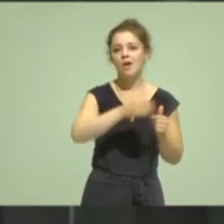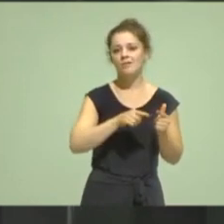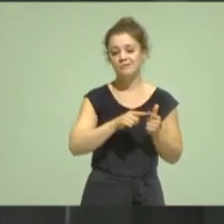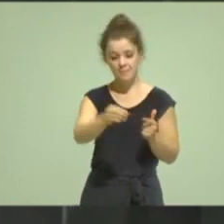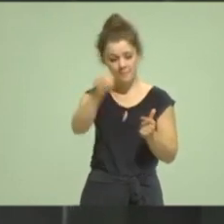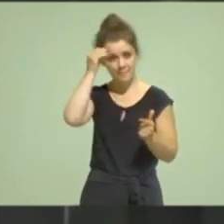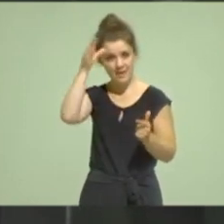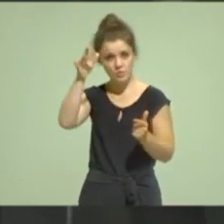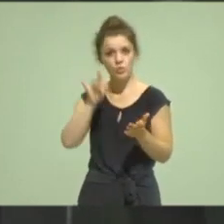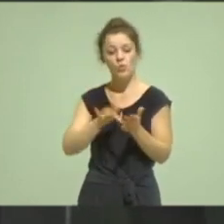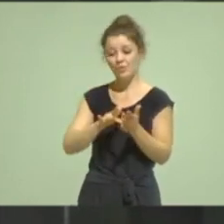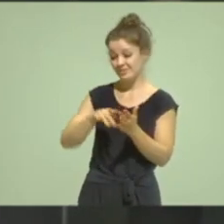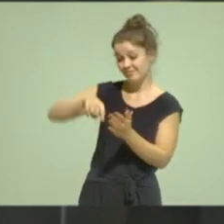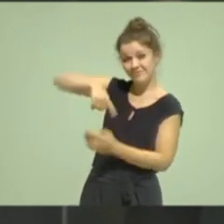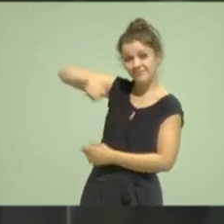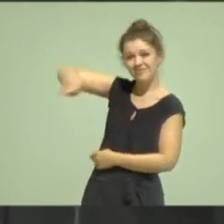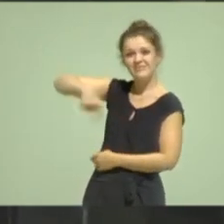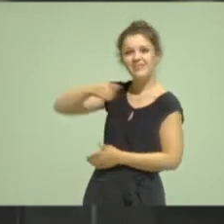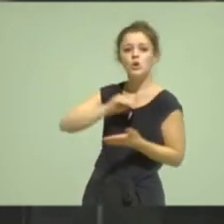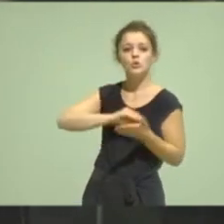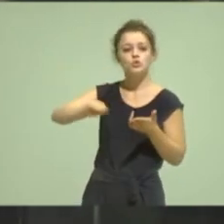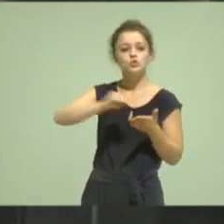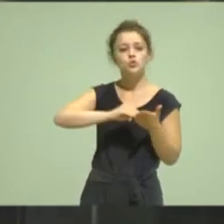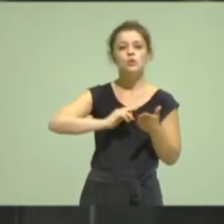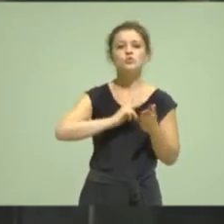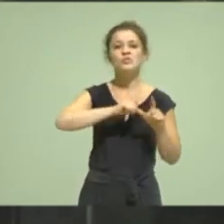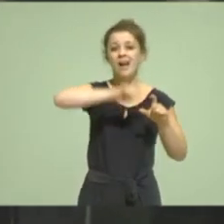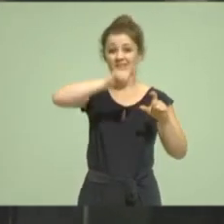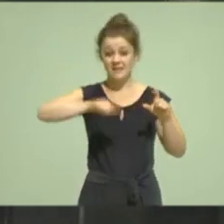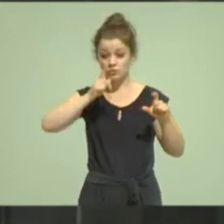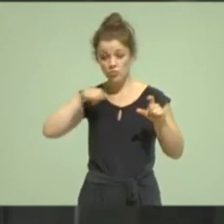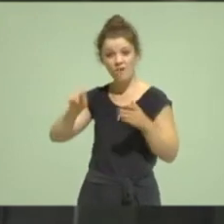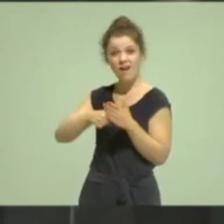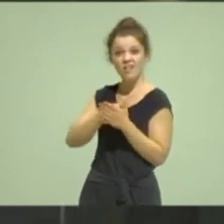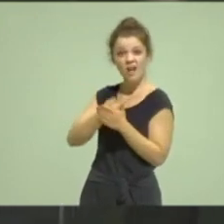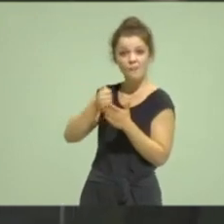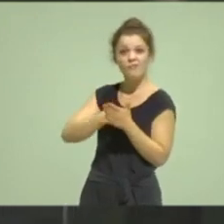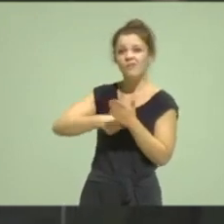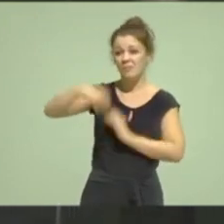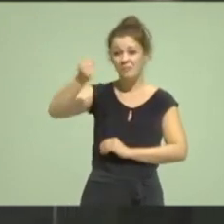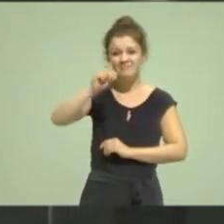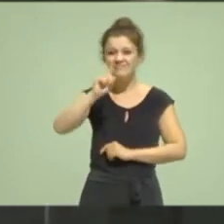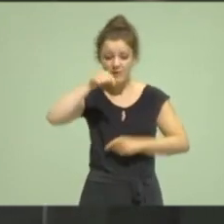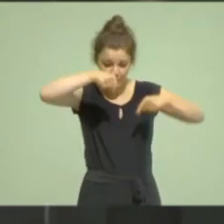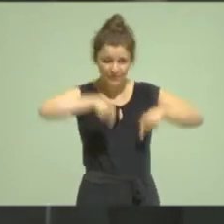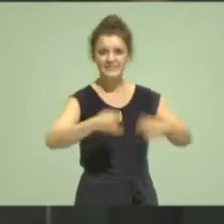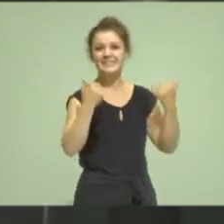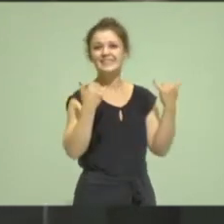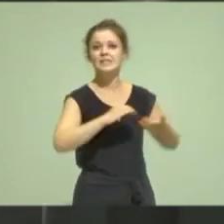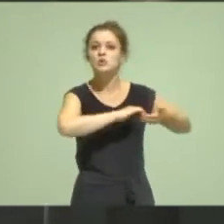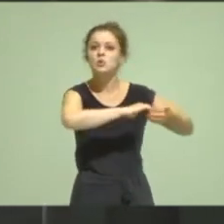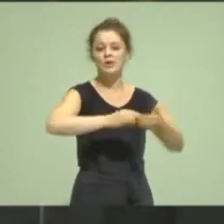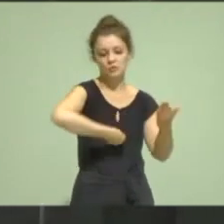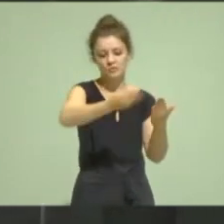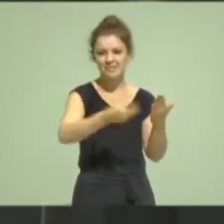Sozialindex nicht nur im Wahlkampf erzählt haben, sondern in einem Koalitionsvertrag mit der CDU Nordrhein-Westfalens